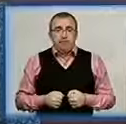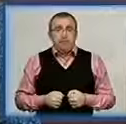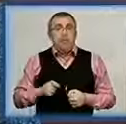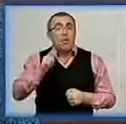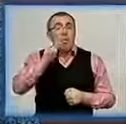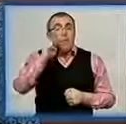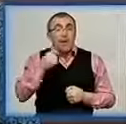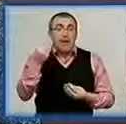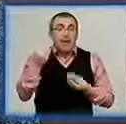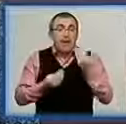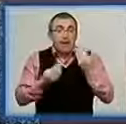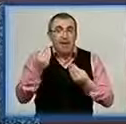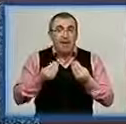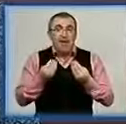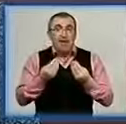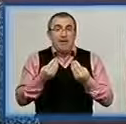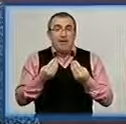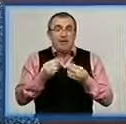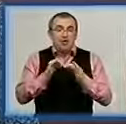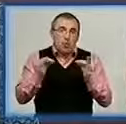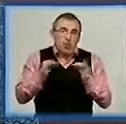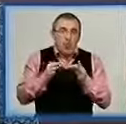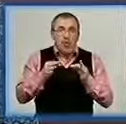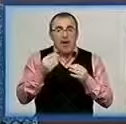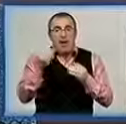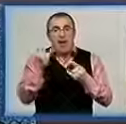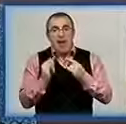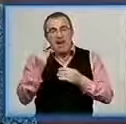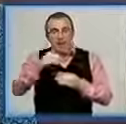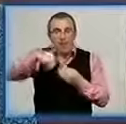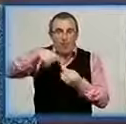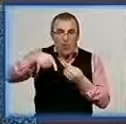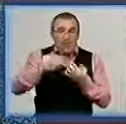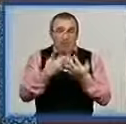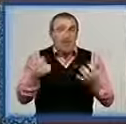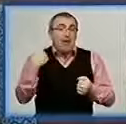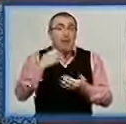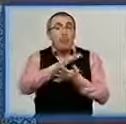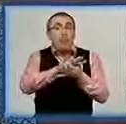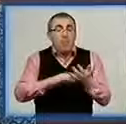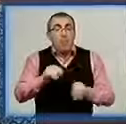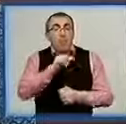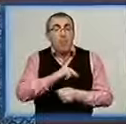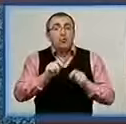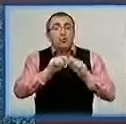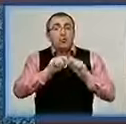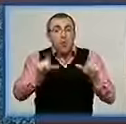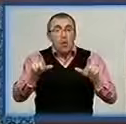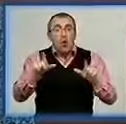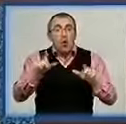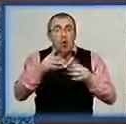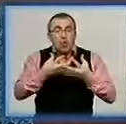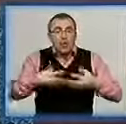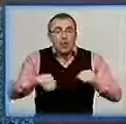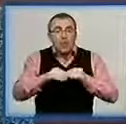Українські іграшки, паперові бігунки, вироби і соломи, ляльки, мотанки, живописи і багато іншого. В Кірвограді продовжує працювати школа родини Хремесел. Це